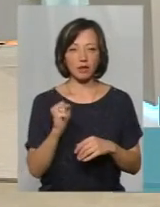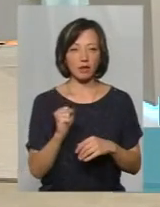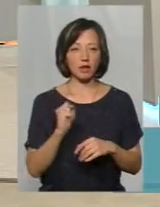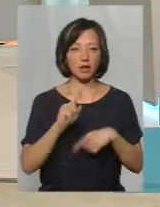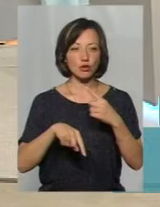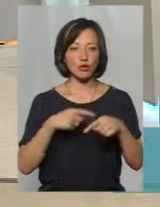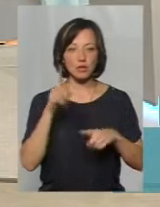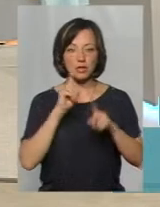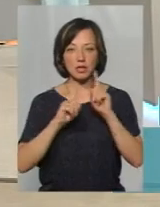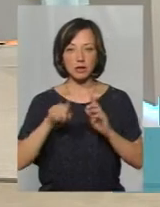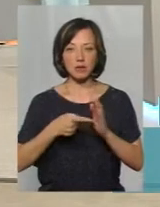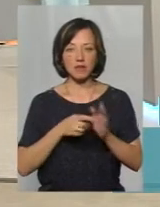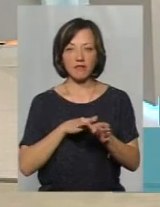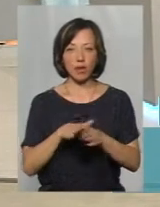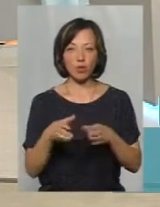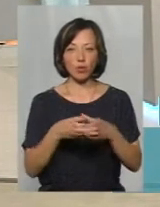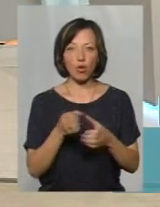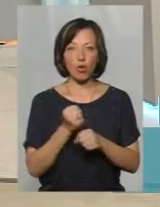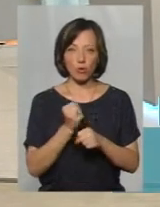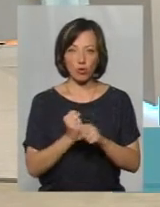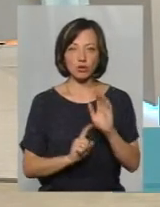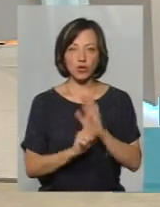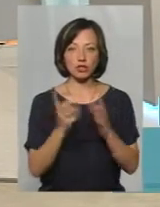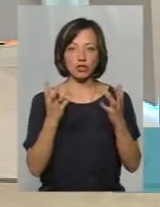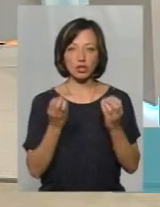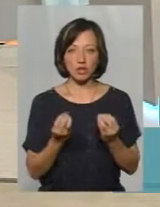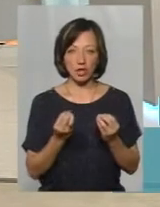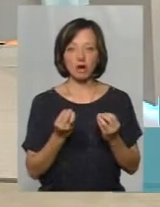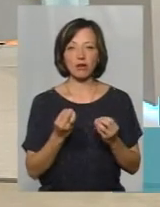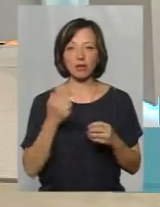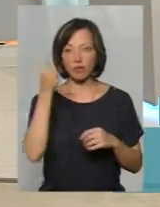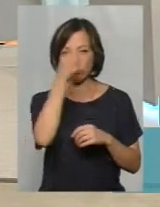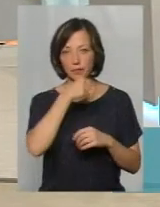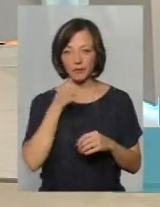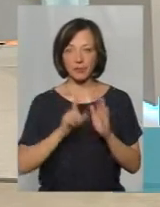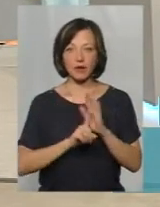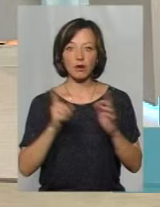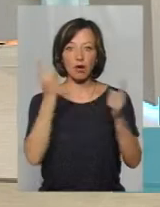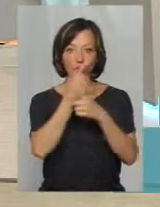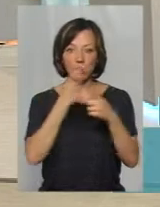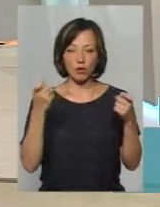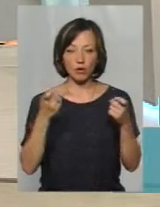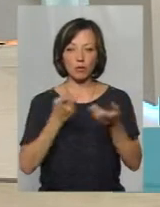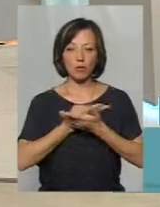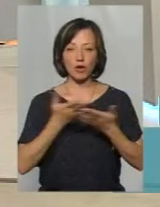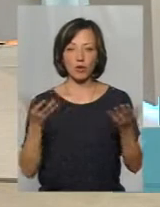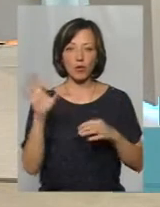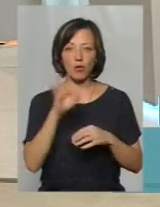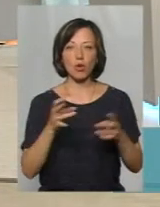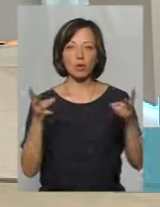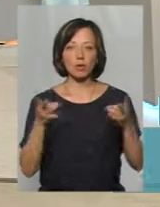наступне засідання міськвиконкому, тобто робота почалася ще на початку року, так? початку року, так. Оголошення оприлюднене про